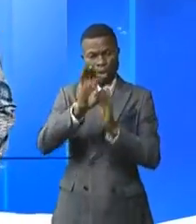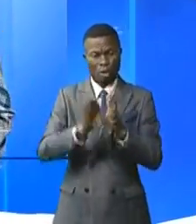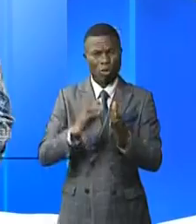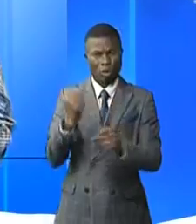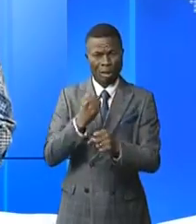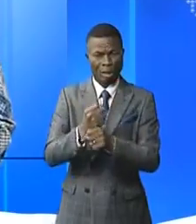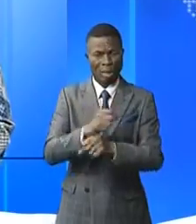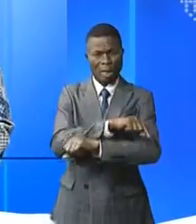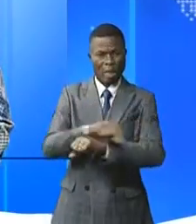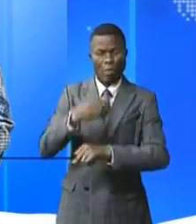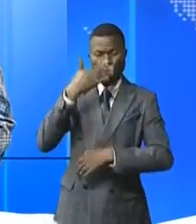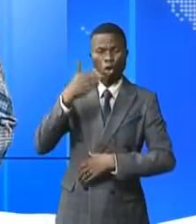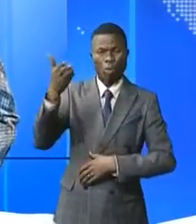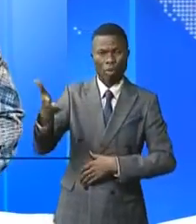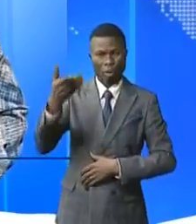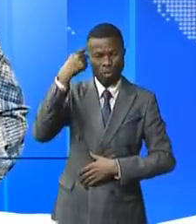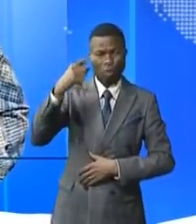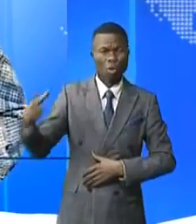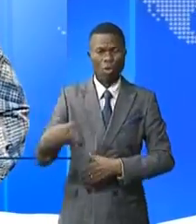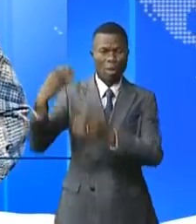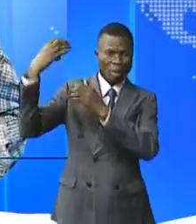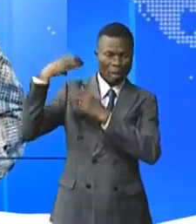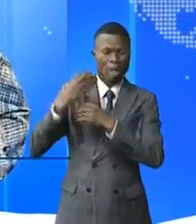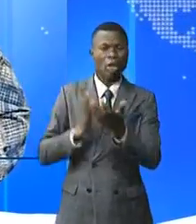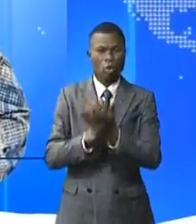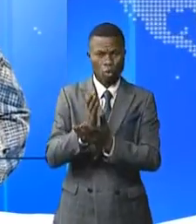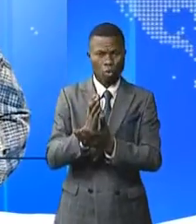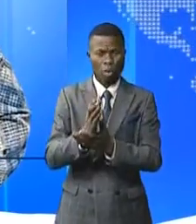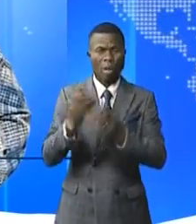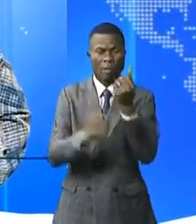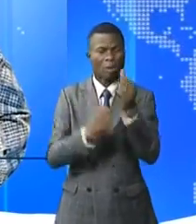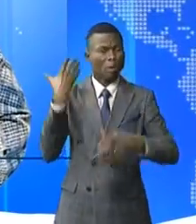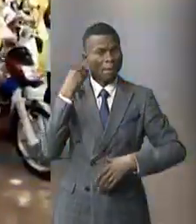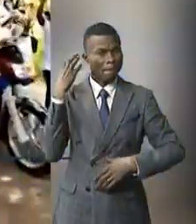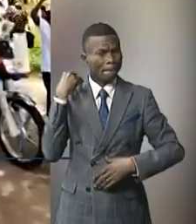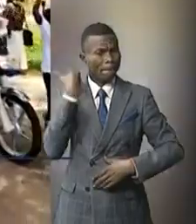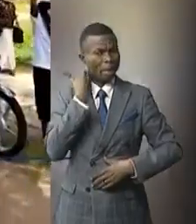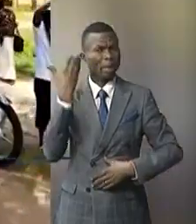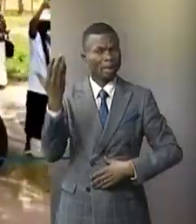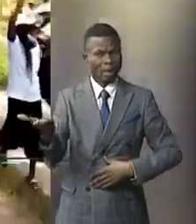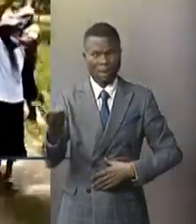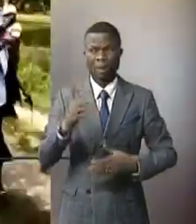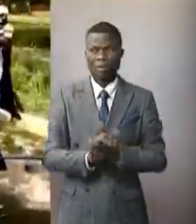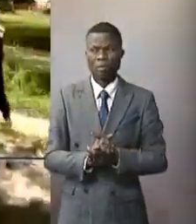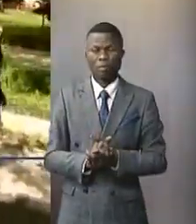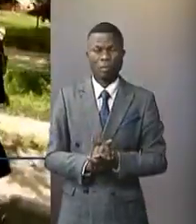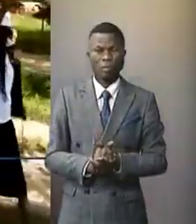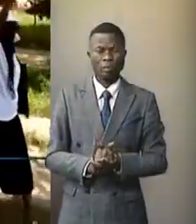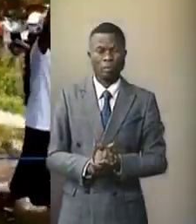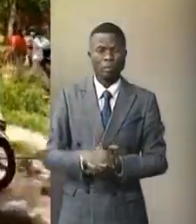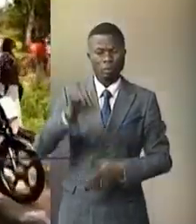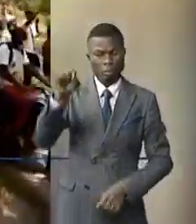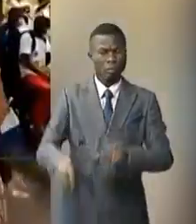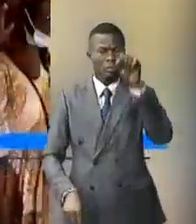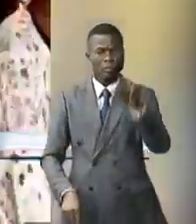travail dans ces secteurs pour une prise en charge adéquate de patients. Ils ont pris d'assaut l